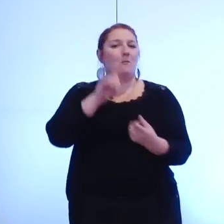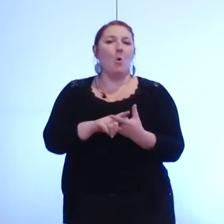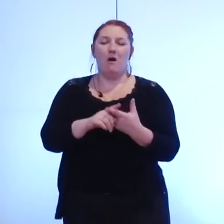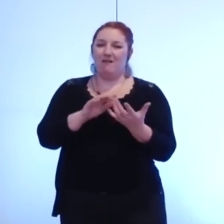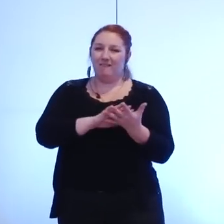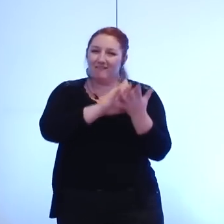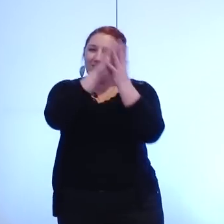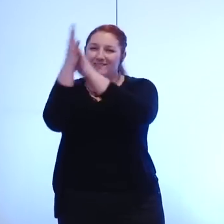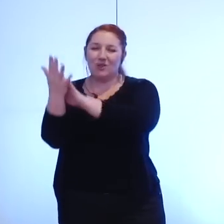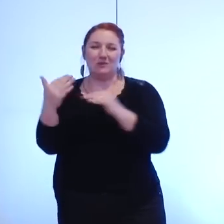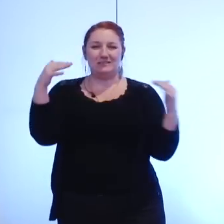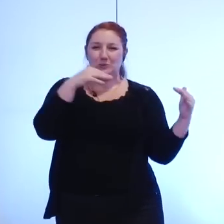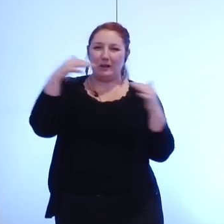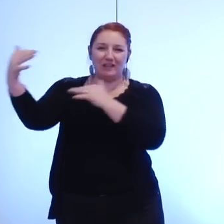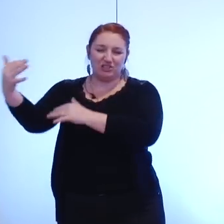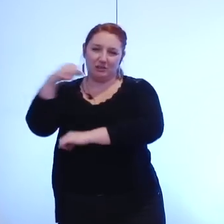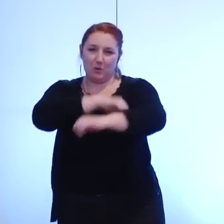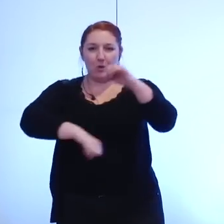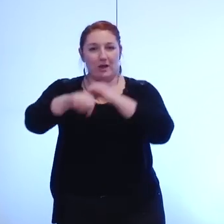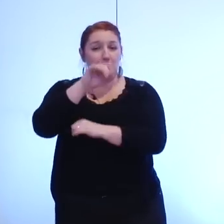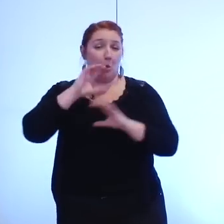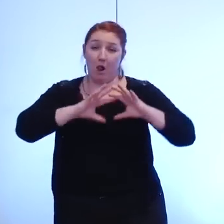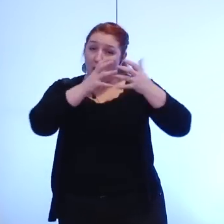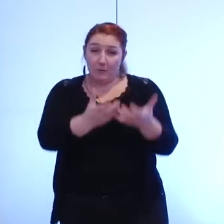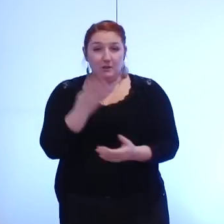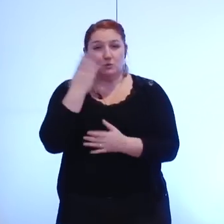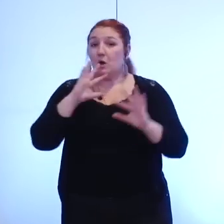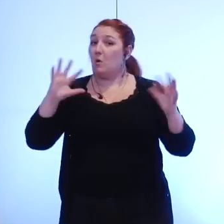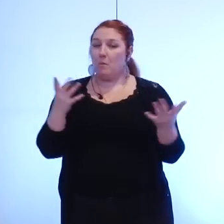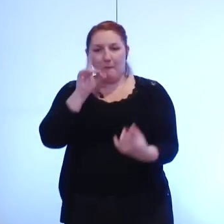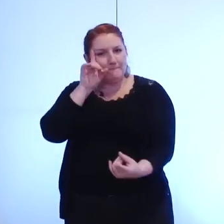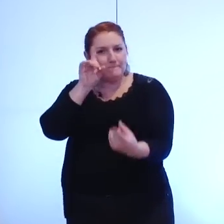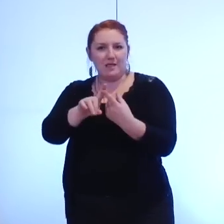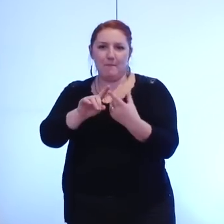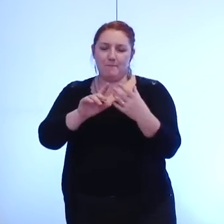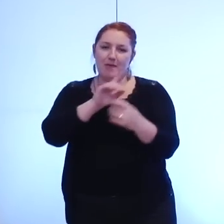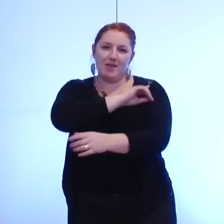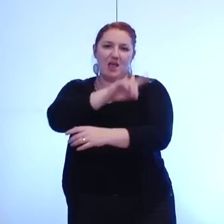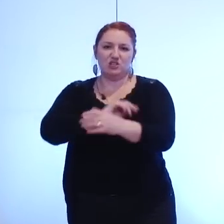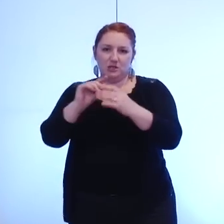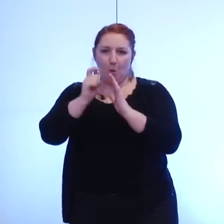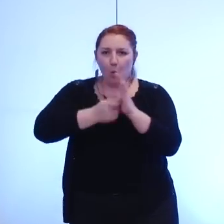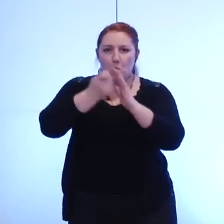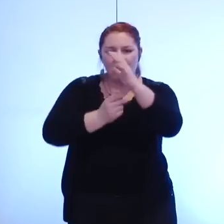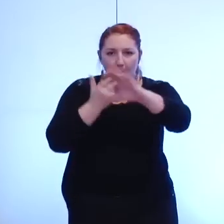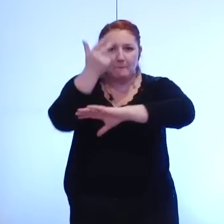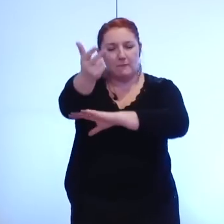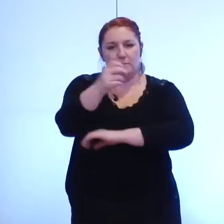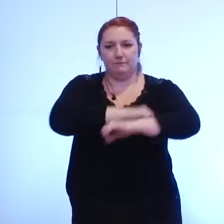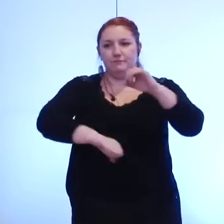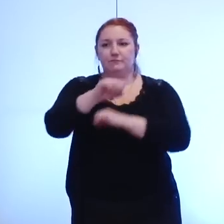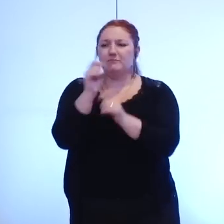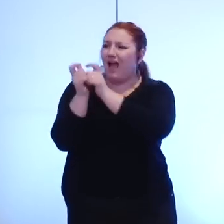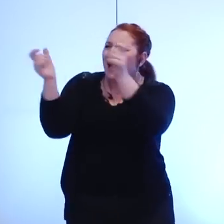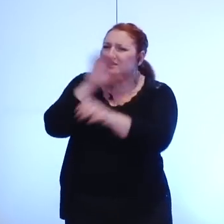notre planète a aujourd'hui tant besoin en misant notamment sur les énergies renouvelables les politiques suivies depuis des années par nos gouvernements successifs et les institutions